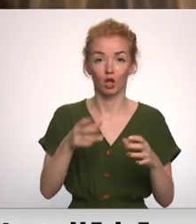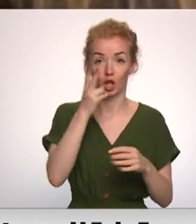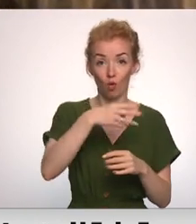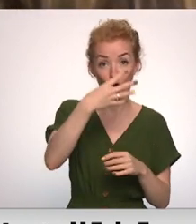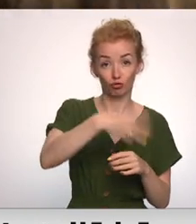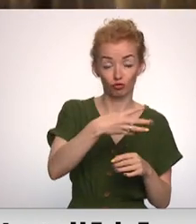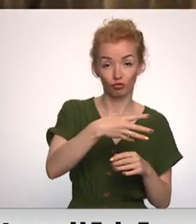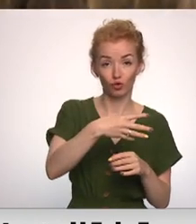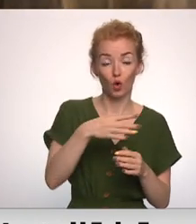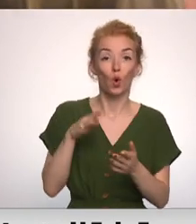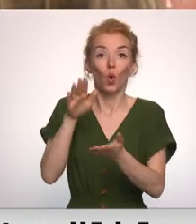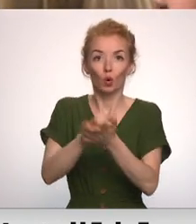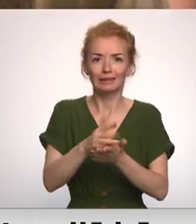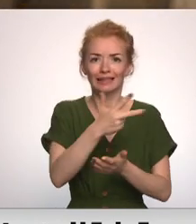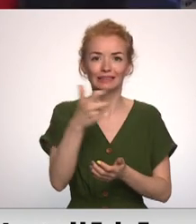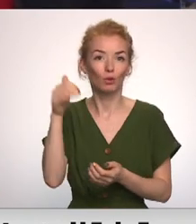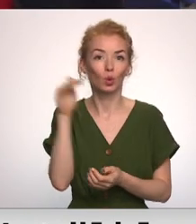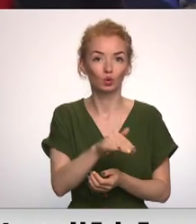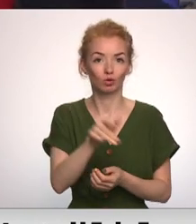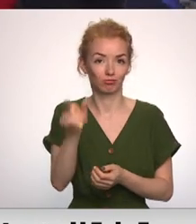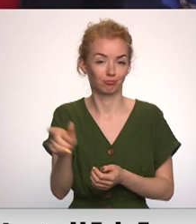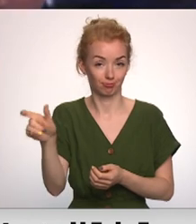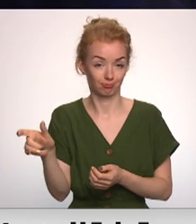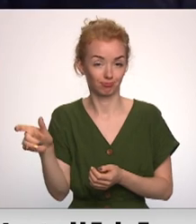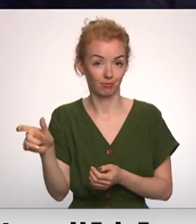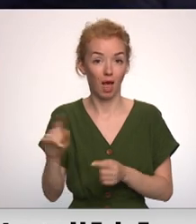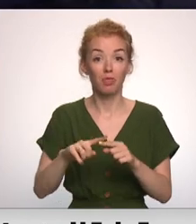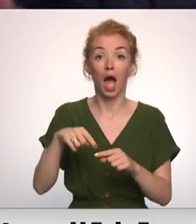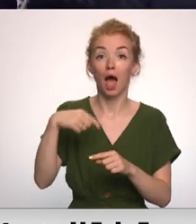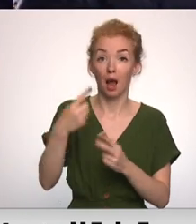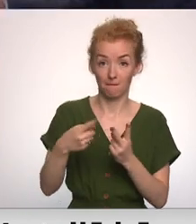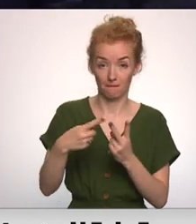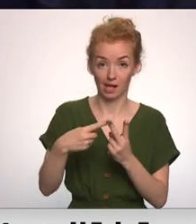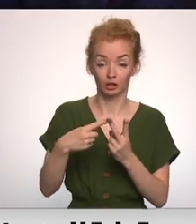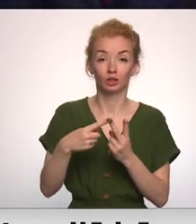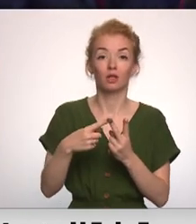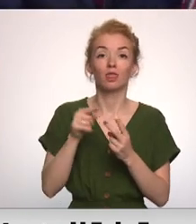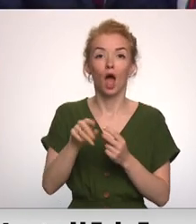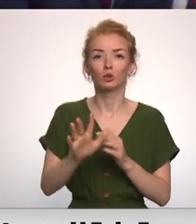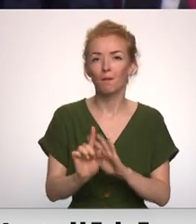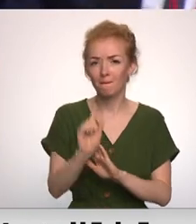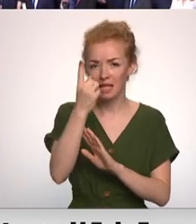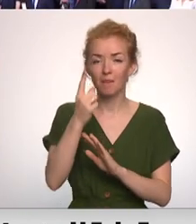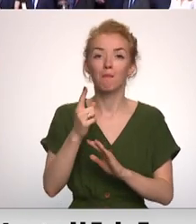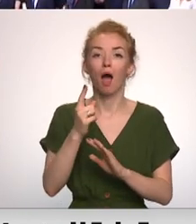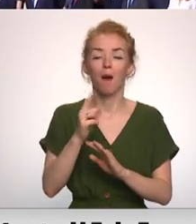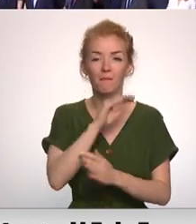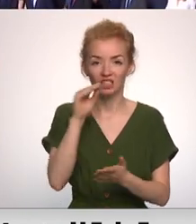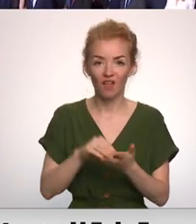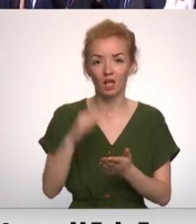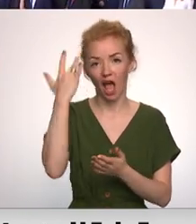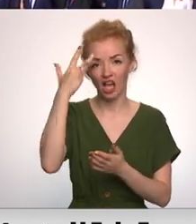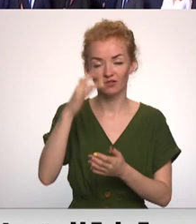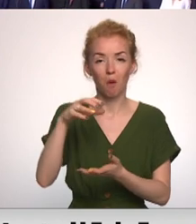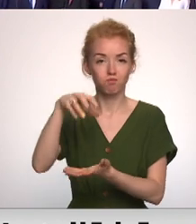300 tūkstošiem. Nākamais būs jaunā, un tā būs pirmā pastāvīgā ASV bāzi